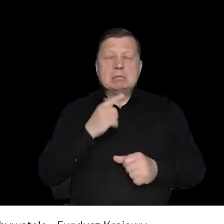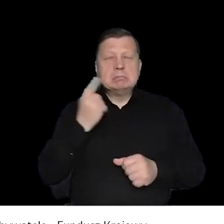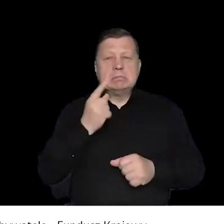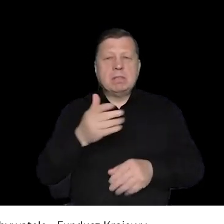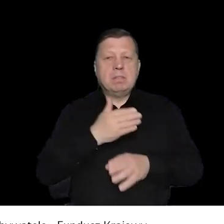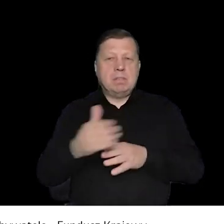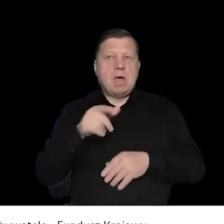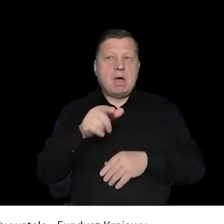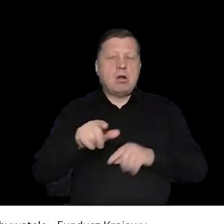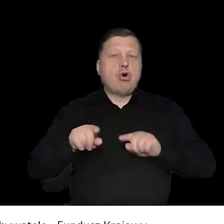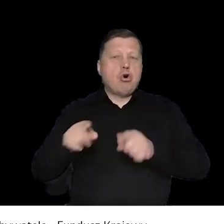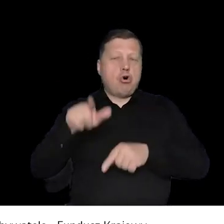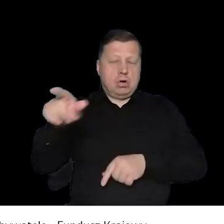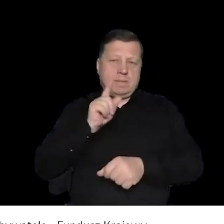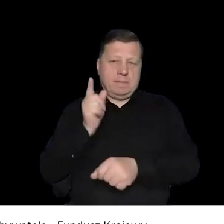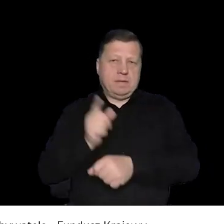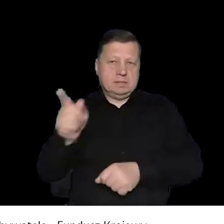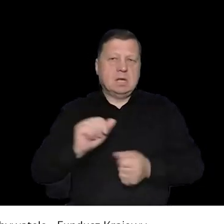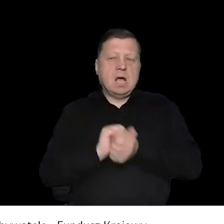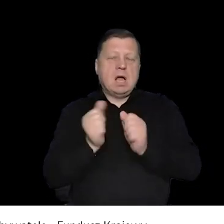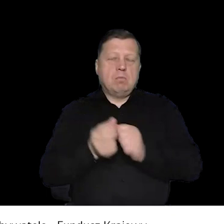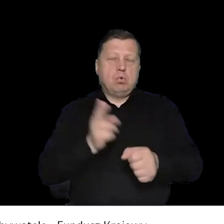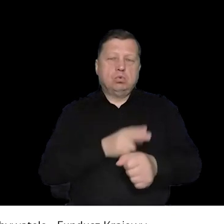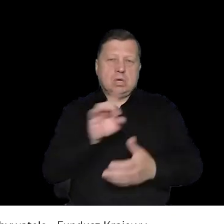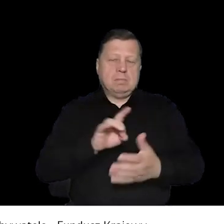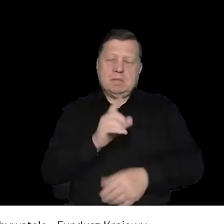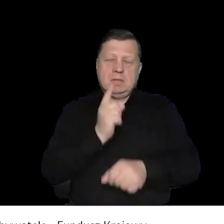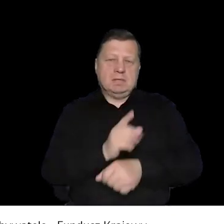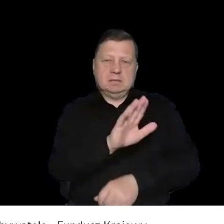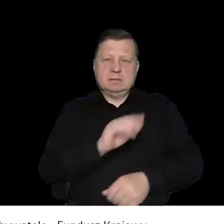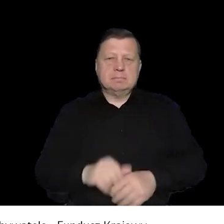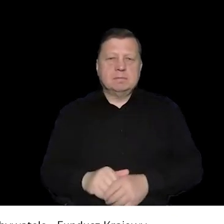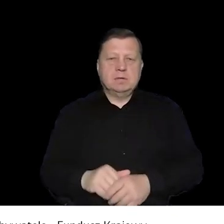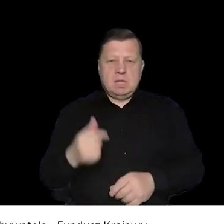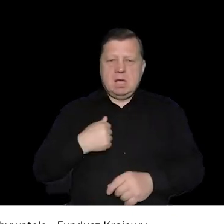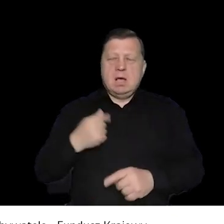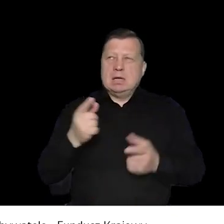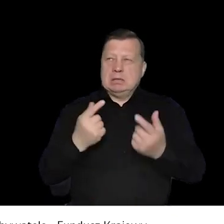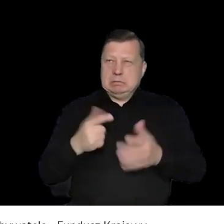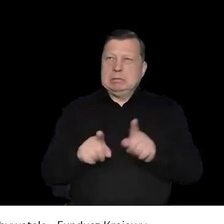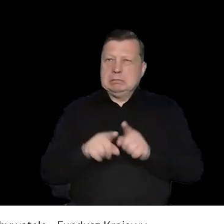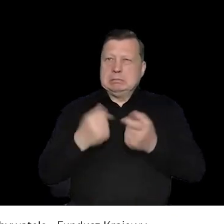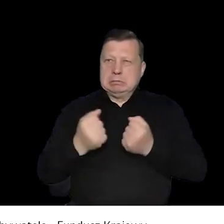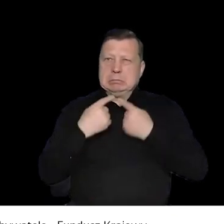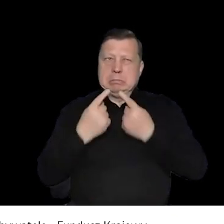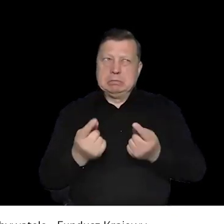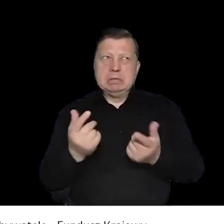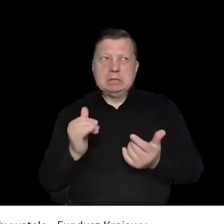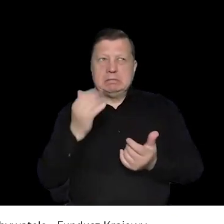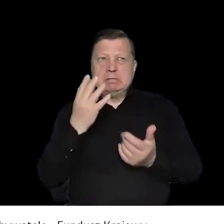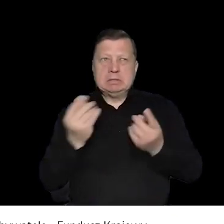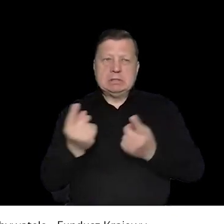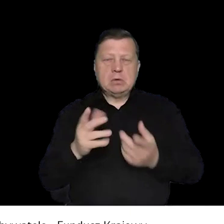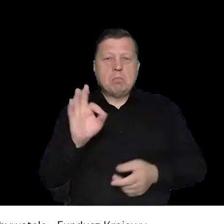To znaczy ciężko mi się tak wyobrazić sobie tego sytuację, ale generalnie to nadal pozostaje decyzją organizatora organizatorki albo